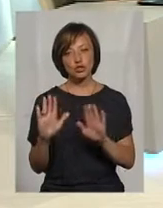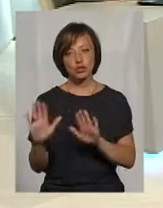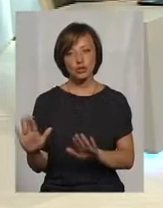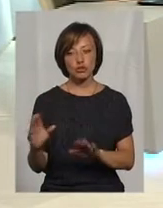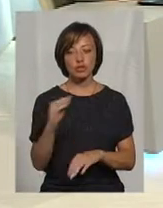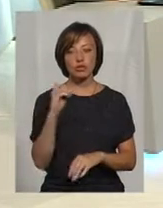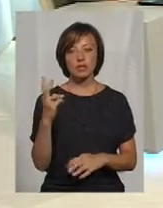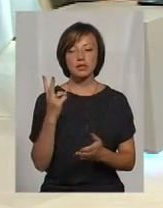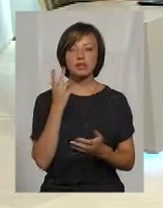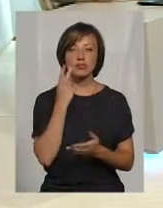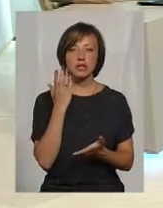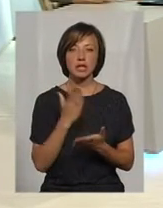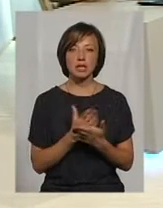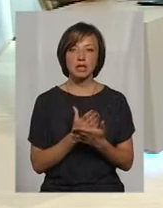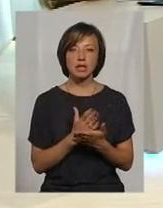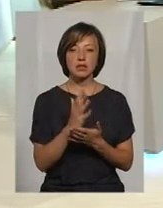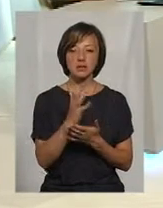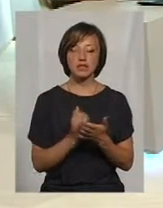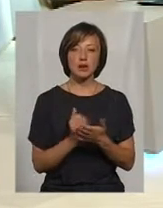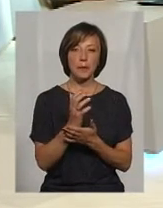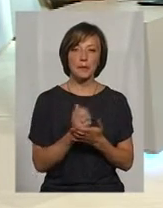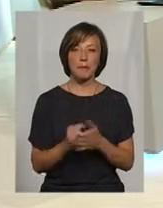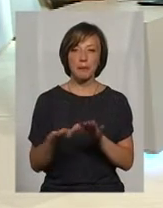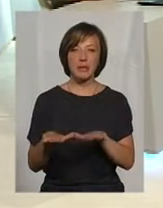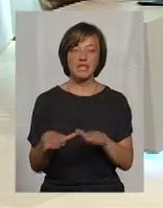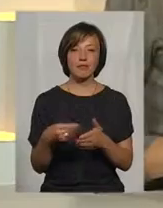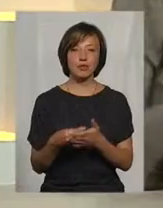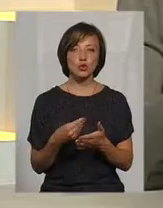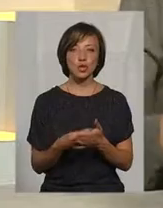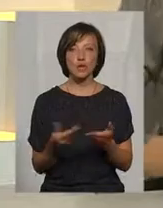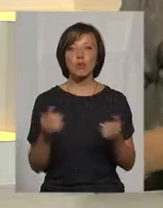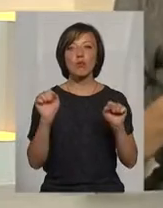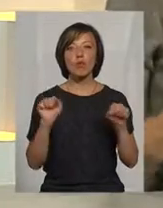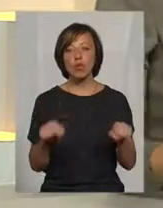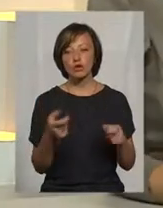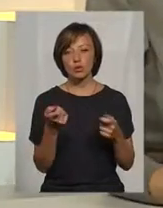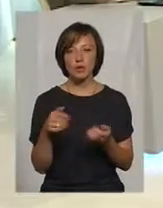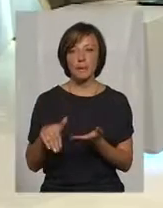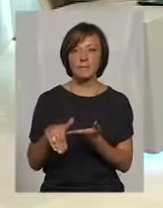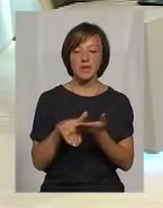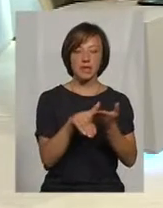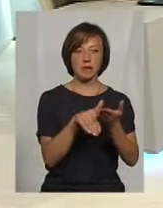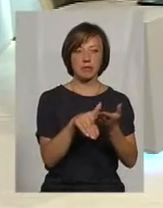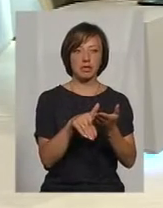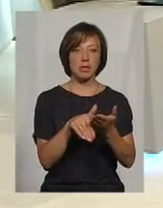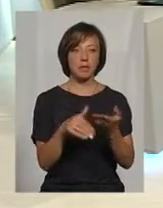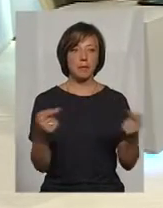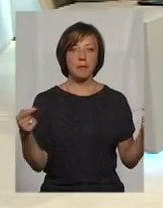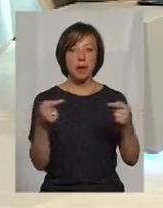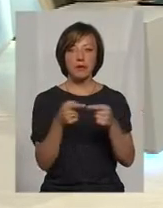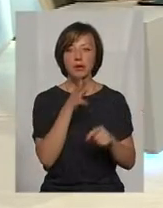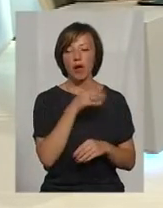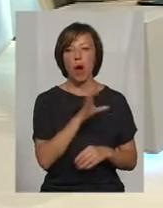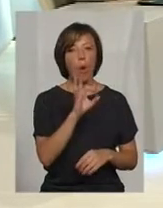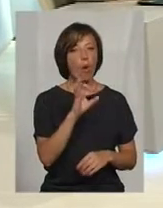що у ЖЕКів завжди є, скажімо так, страховкою місцевий бюджет, який може десь там підтримати на якийсь певний період в